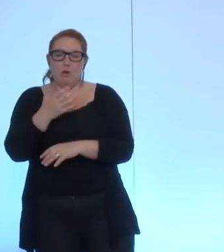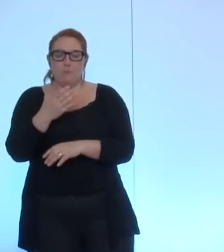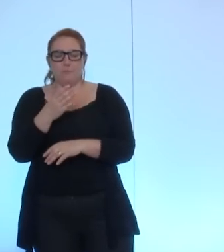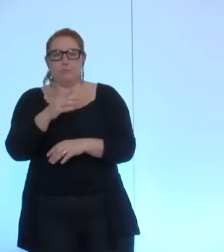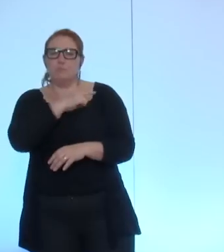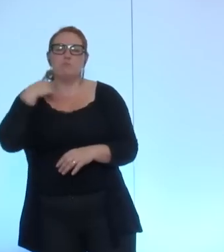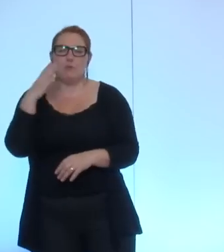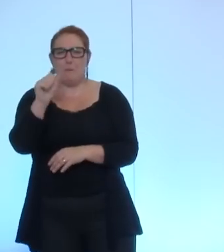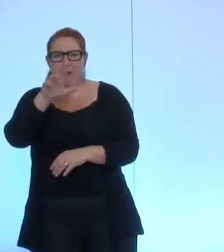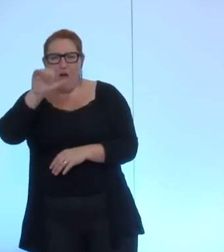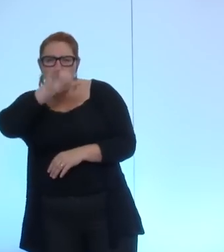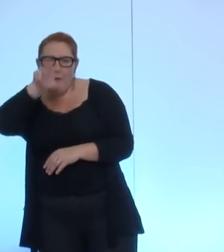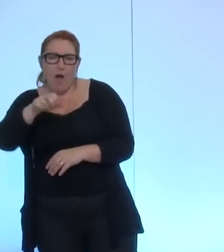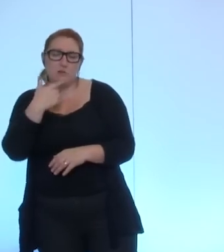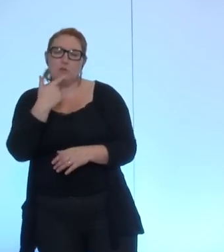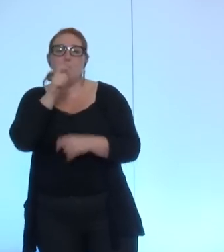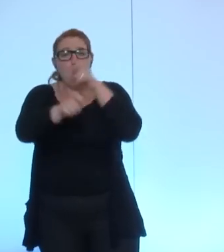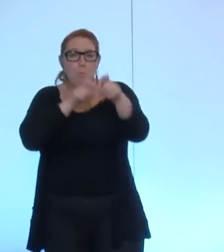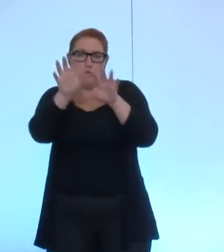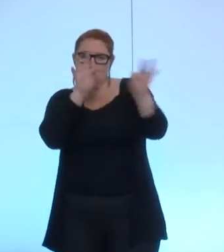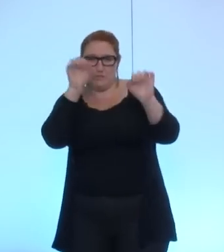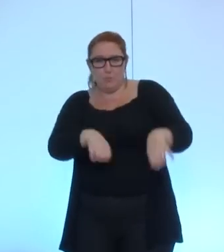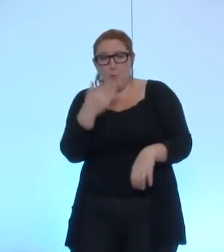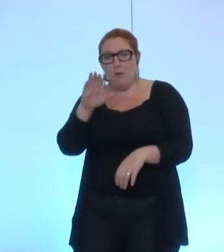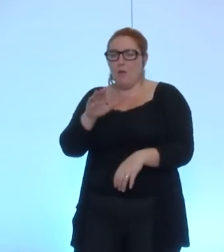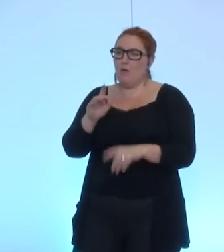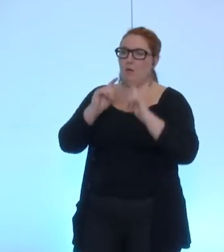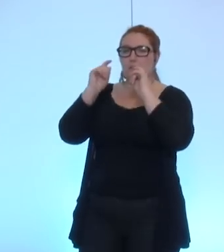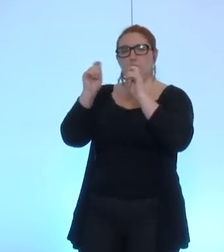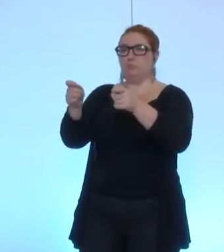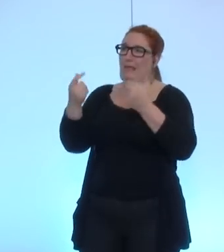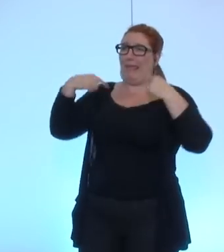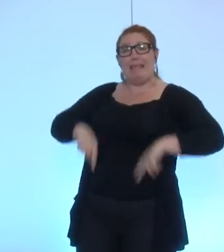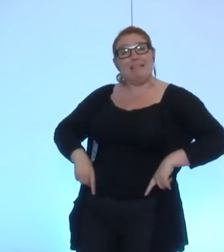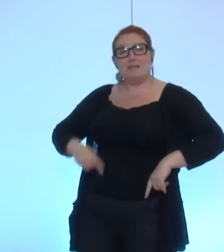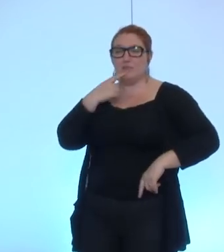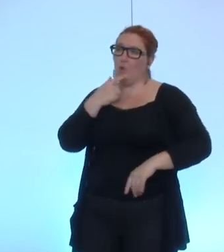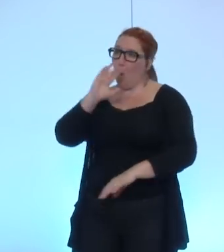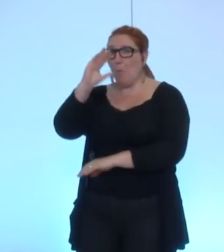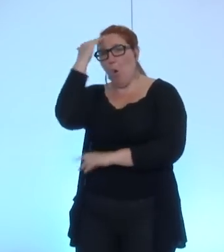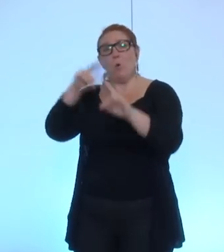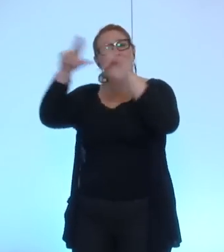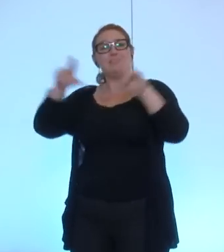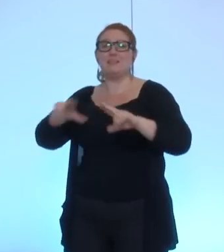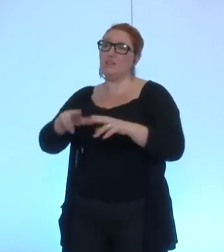'utilisez pas le terme d'état islamiste c'est déjà leur donner un début de reconnaissance internationale merci